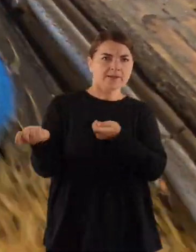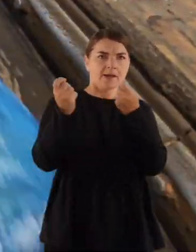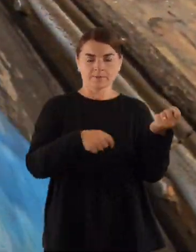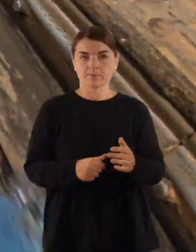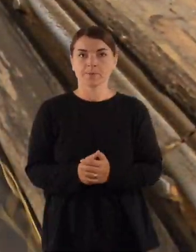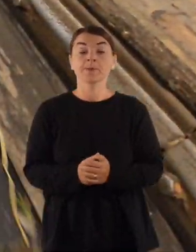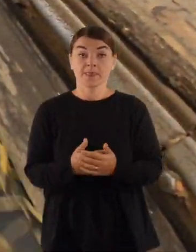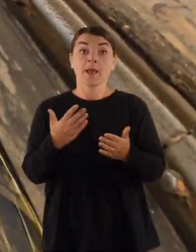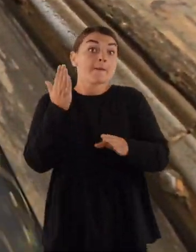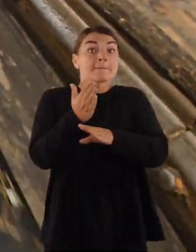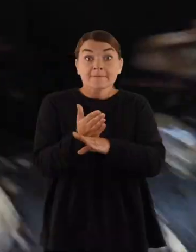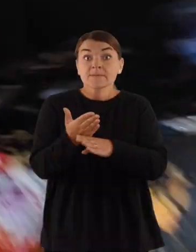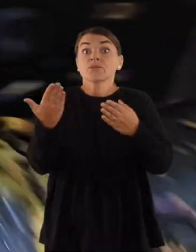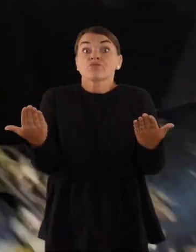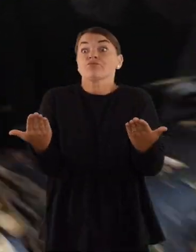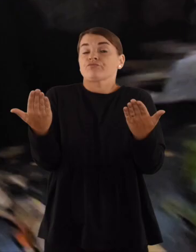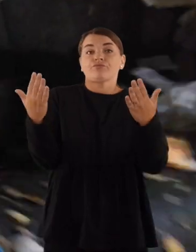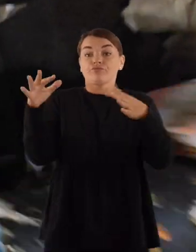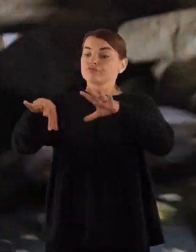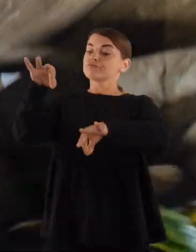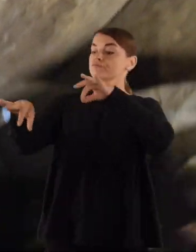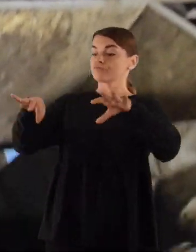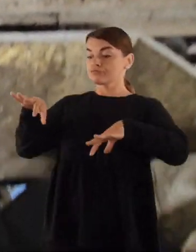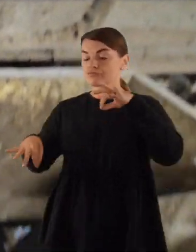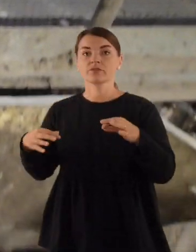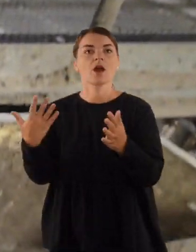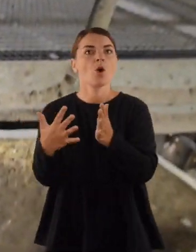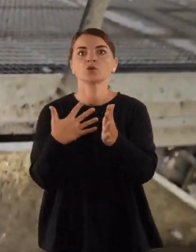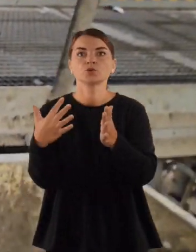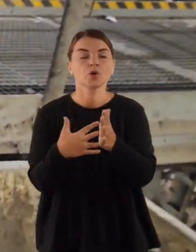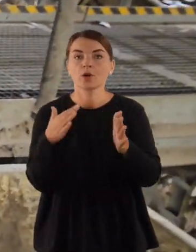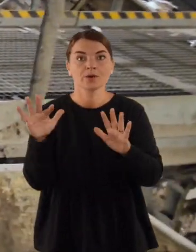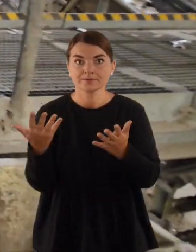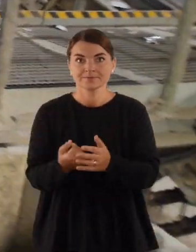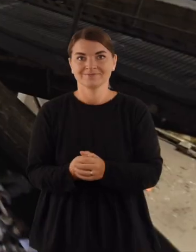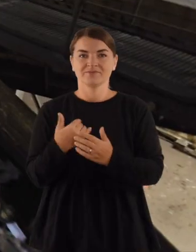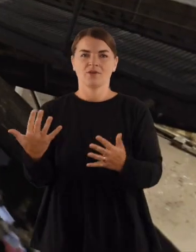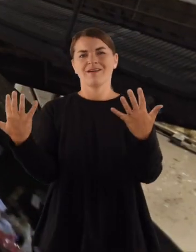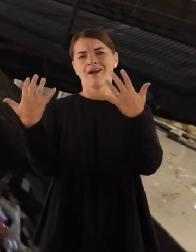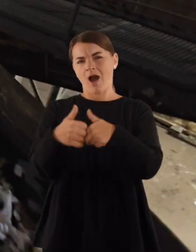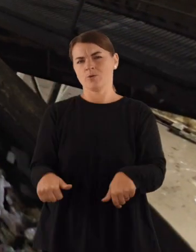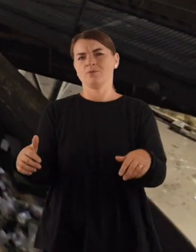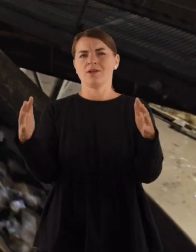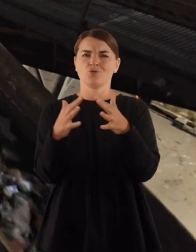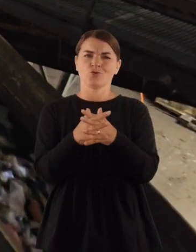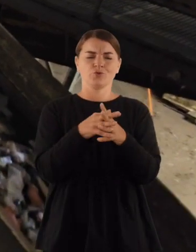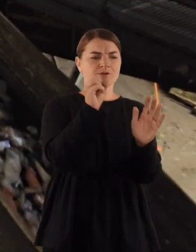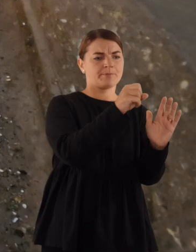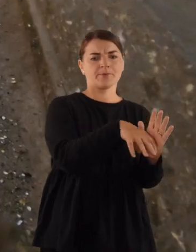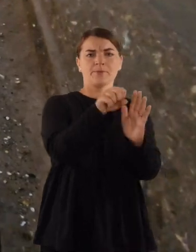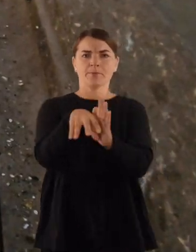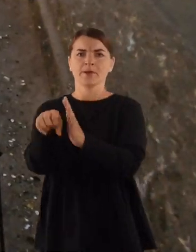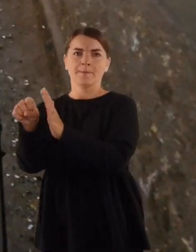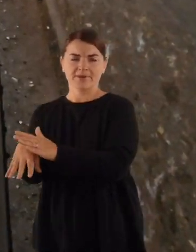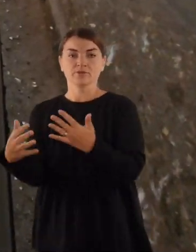sutvarkoma kitai. Ir prakeliau iš pradžių rankinį rūšiavimą. Po to jau atliekos pasiekiata visą mūsų automatinio rūšiavimo liniją. Tai